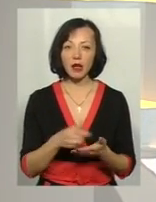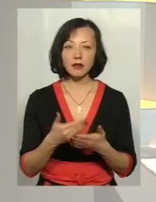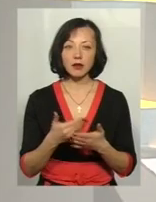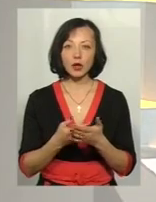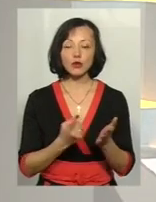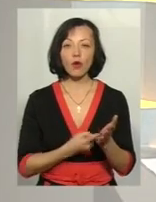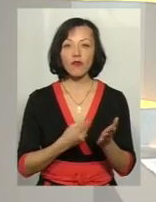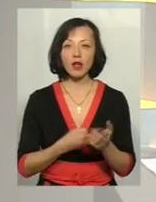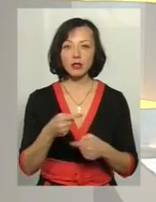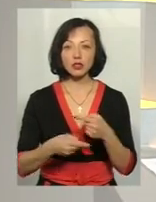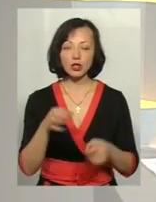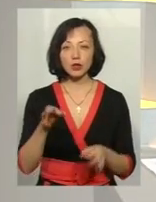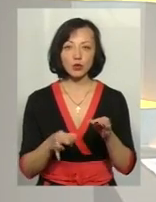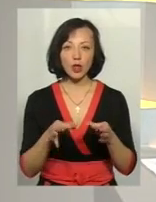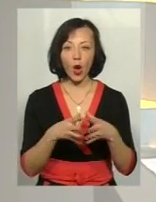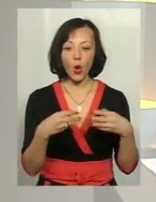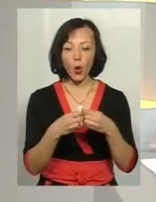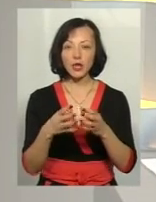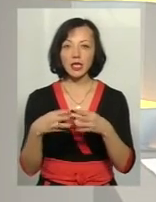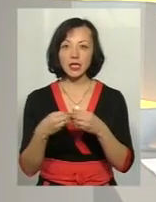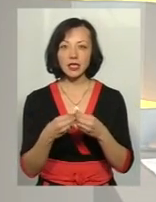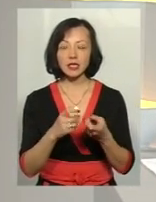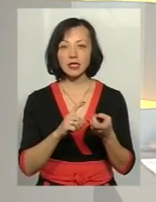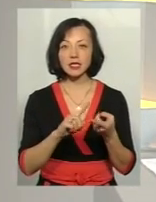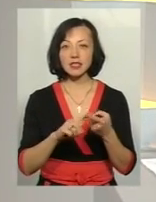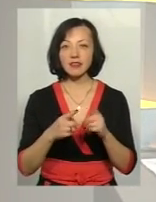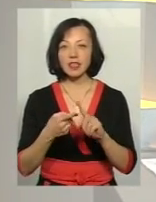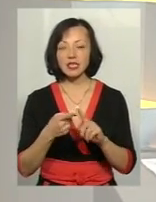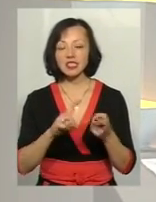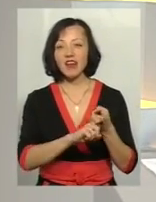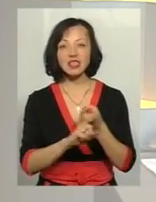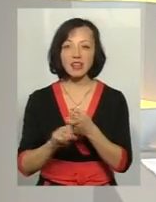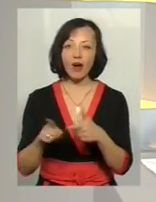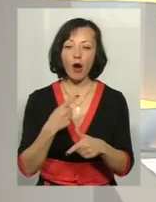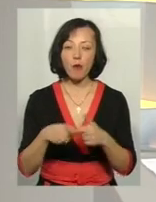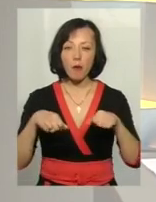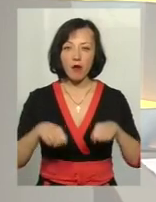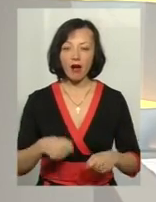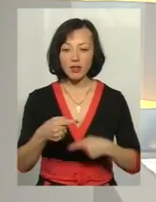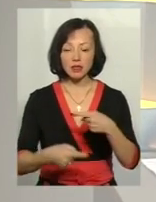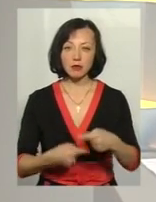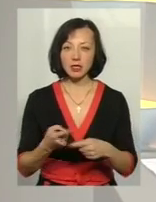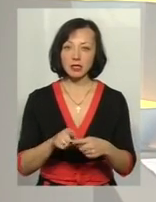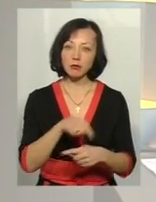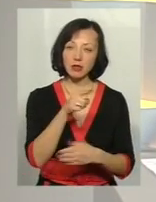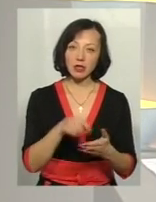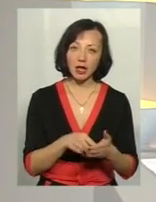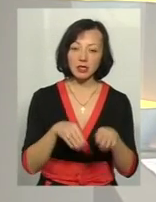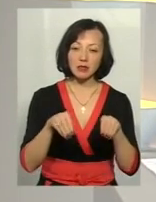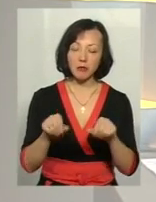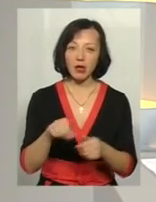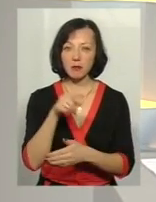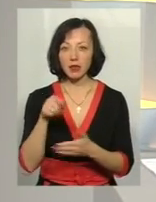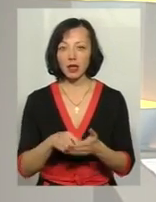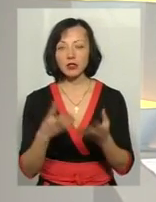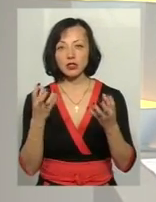через суд, наприклад, до родинних зв'язків чи набуття права на спадщину? Як часто саме ці питання і земельні питання ще